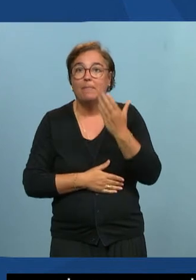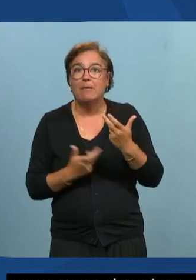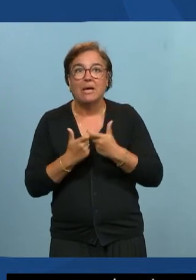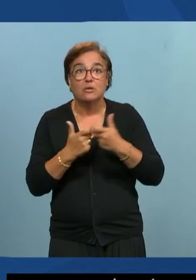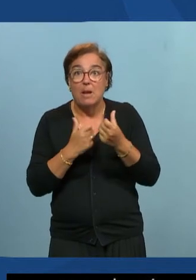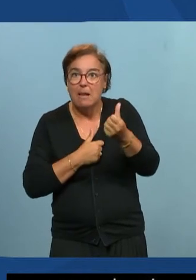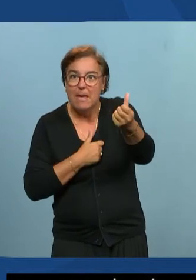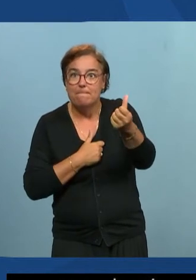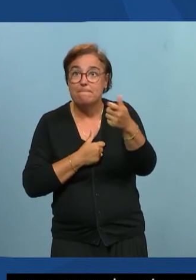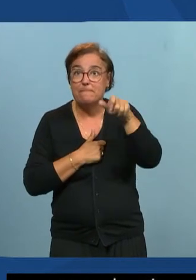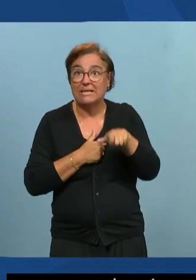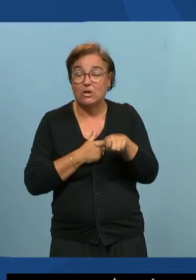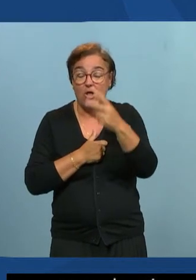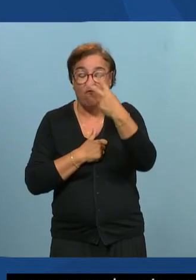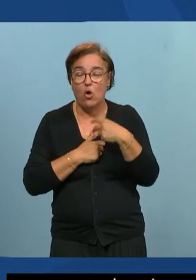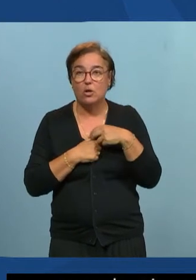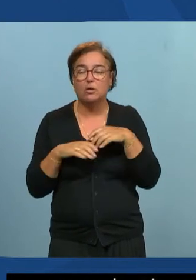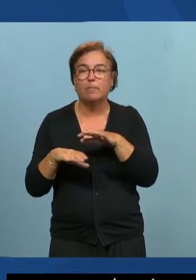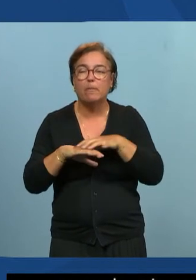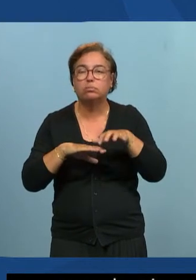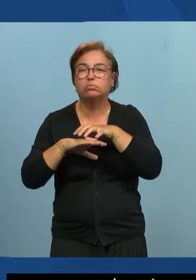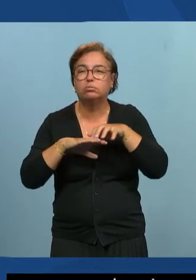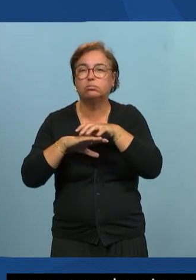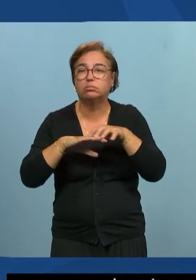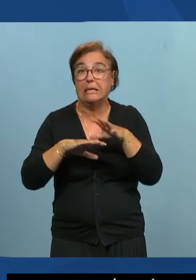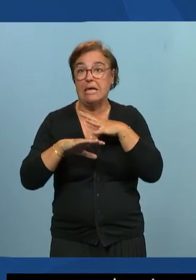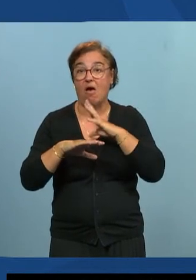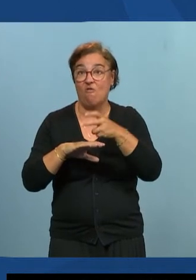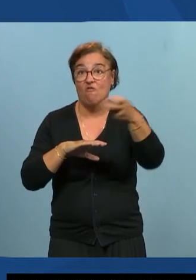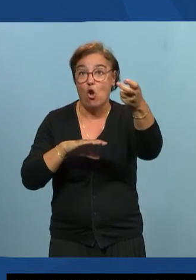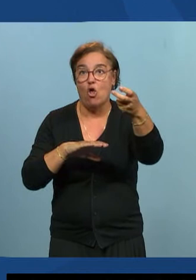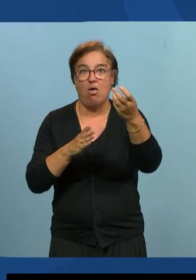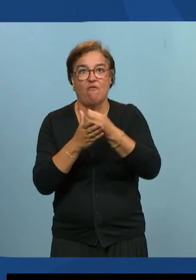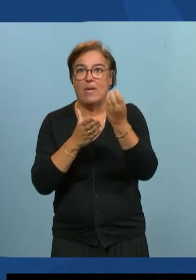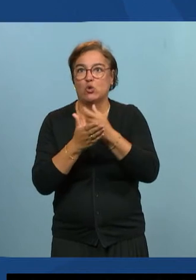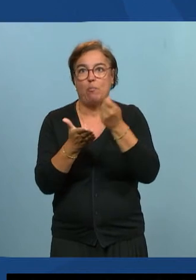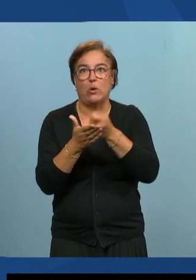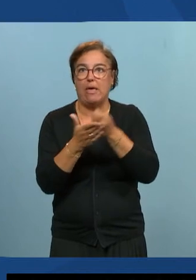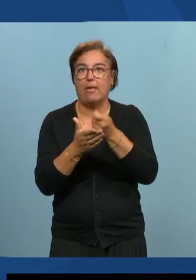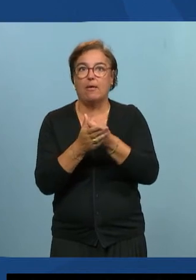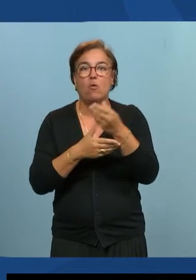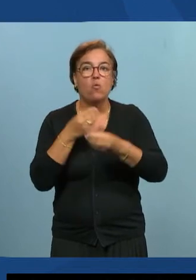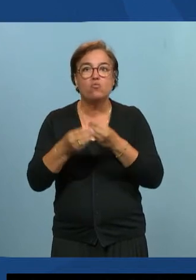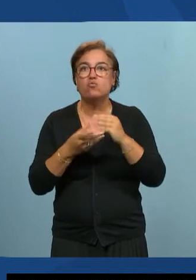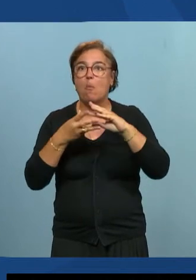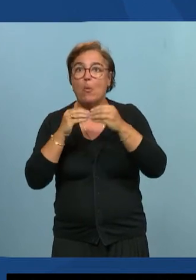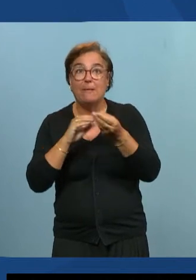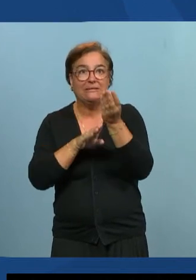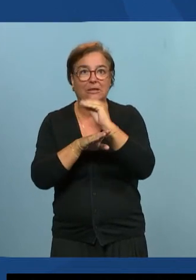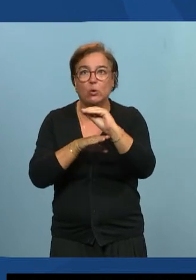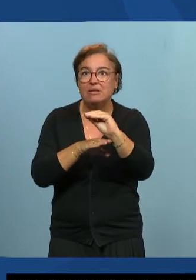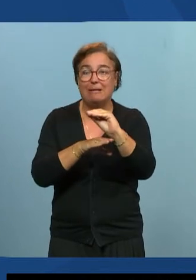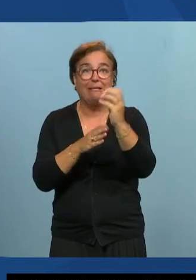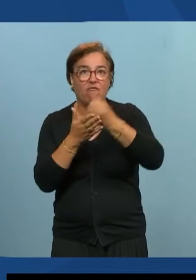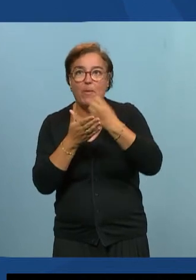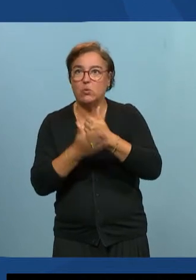web sont particulièrement exposées au vol de données bancaires ou à des problématiques de sécurité, de données